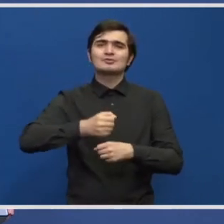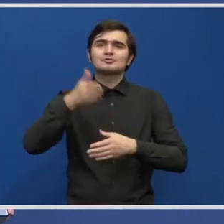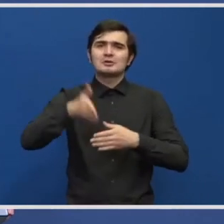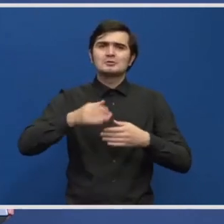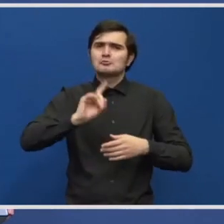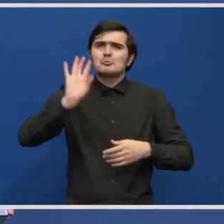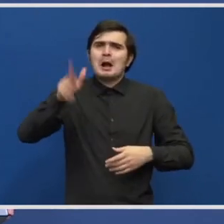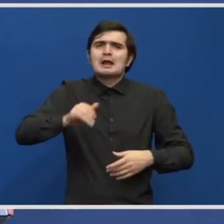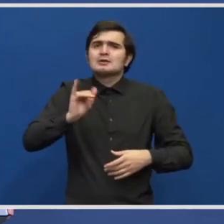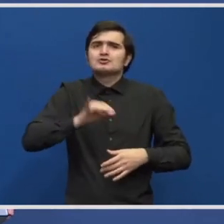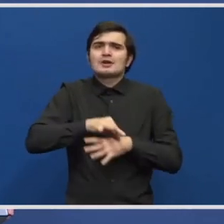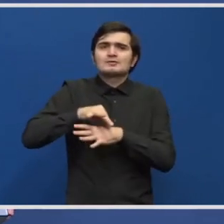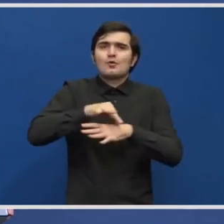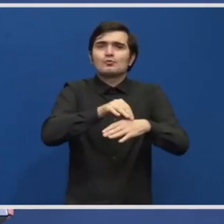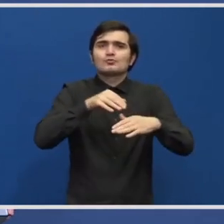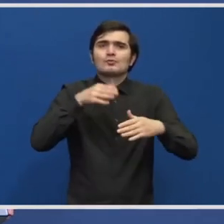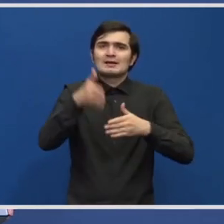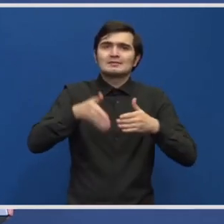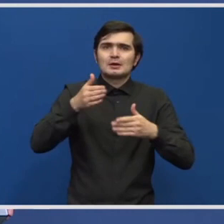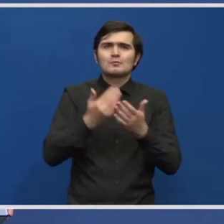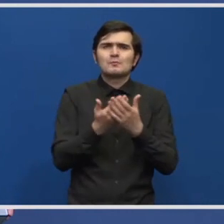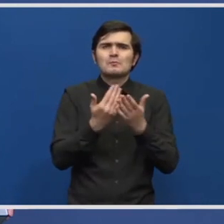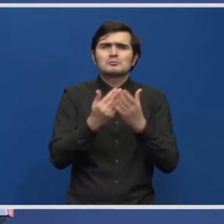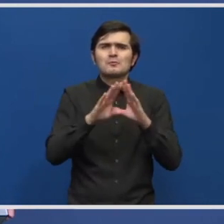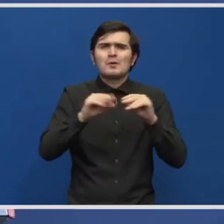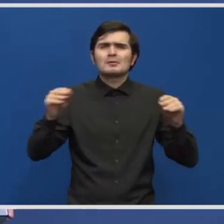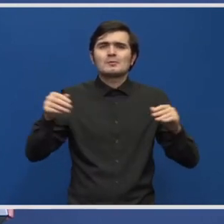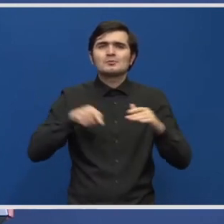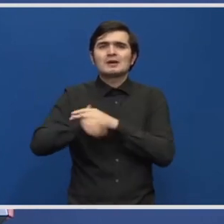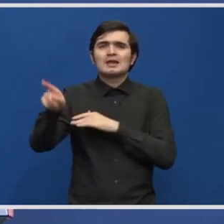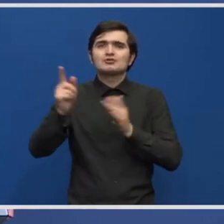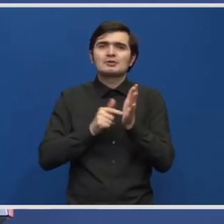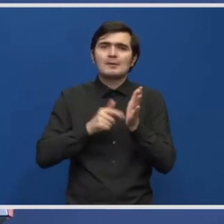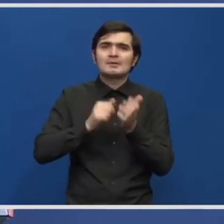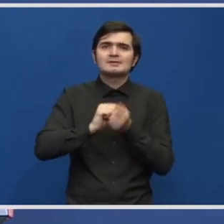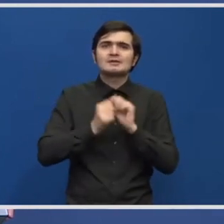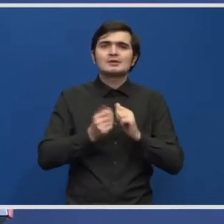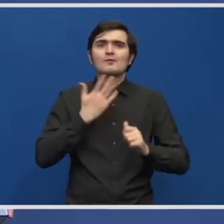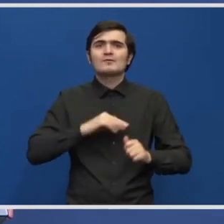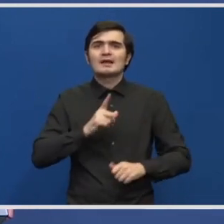trenurile de la Metrorex pentru că mulți s-au pensionat sau vor să se pensioneze.